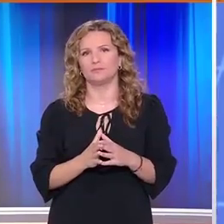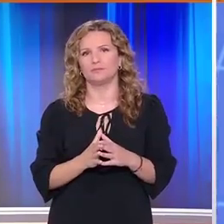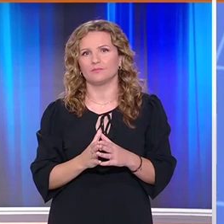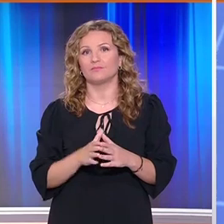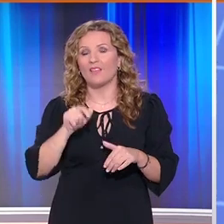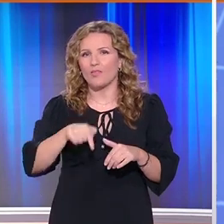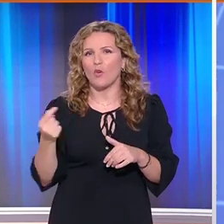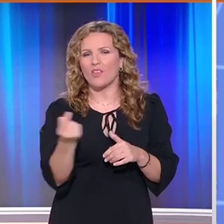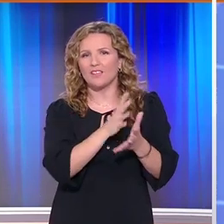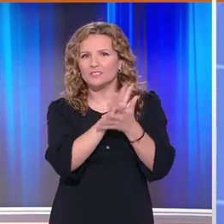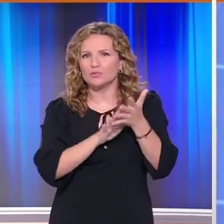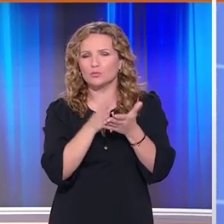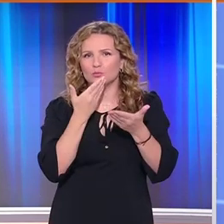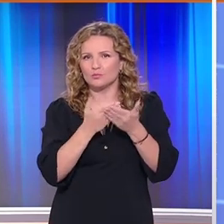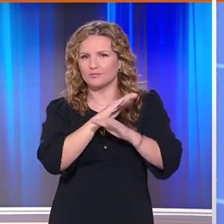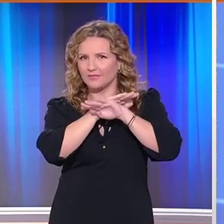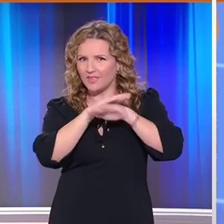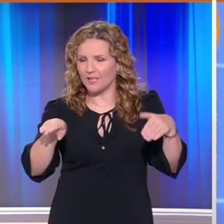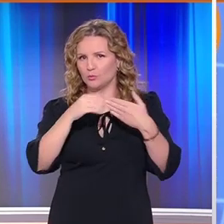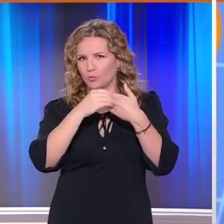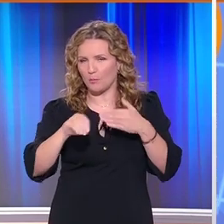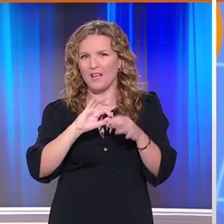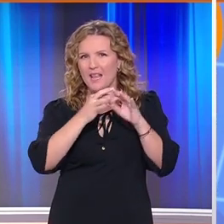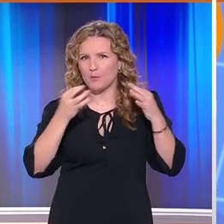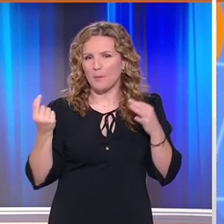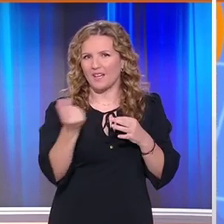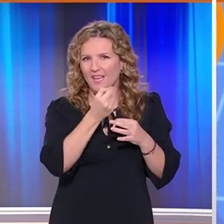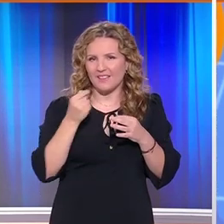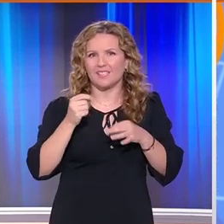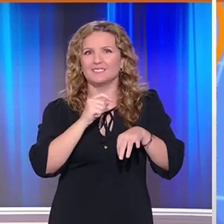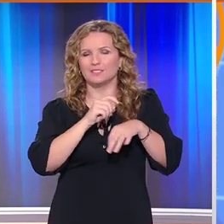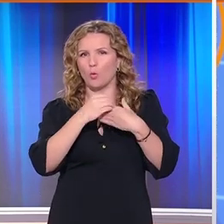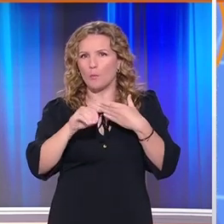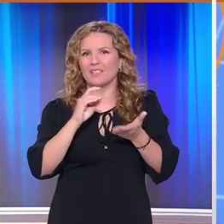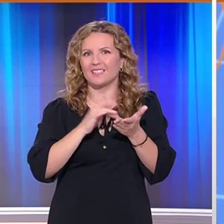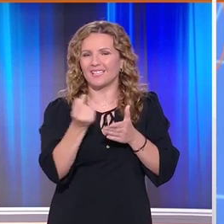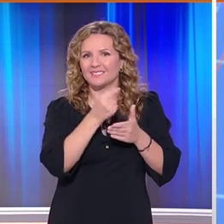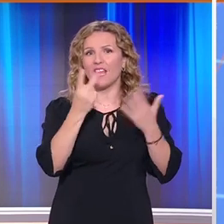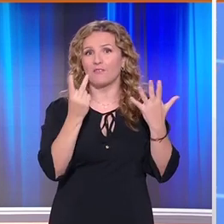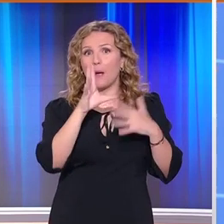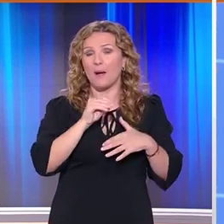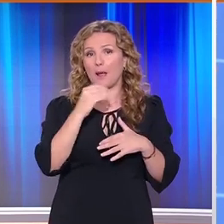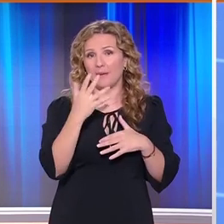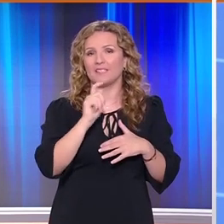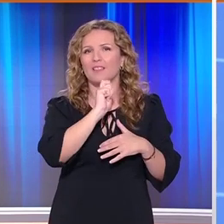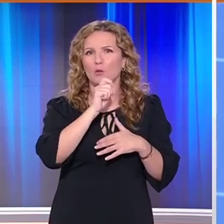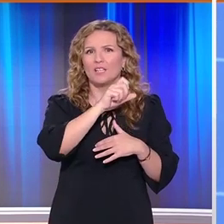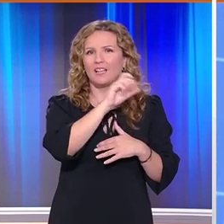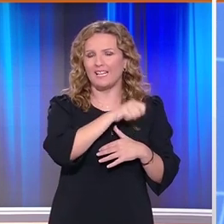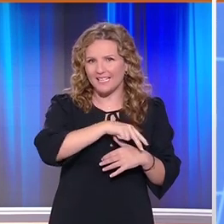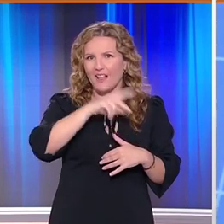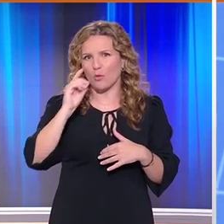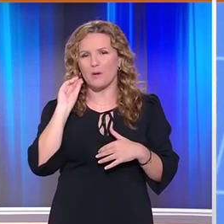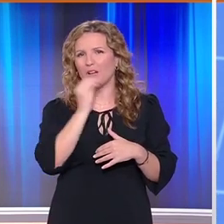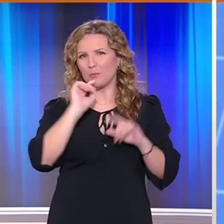Σε αυτό το σημείο ολοκληρώθηκε το Δελτίο του Όπεν στην Ουματική δείτε αναλυτικά τις ειδήσεις στο κεντρικό Δελτίο στις 7 παραπέντε με τη Λίνα Δρούγκα